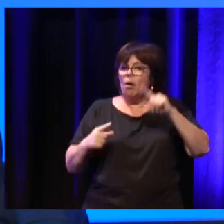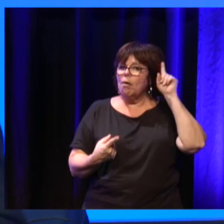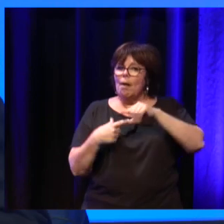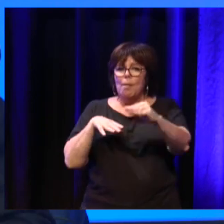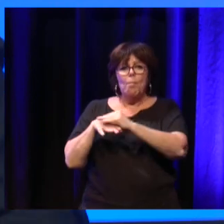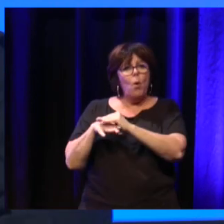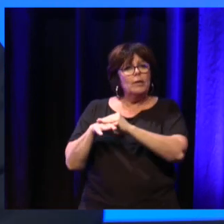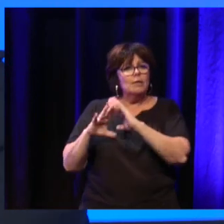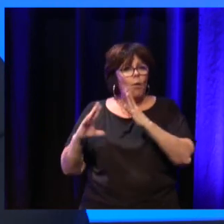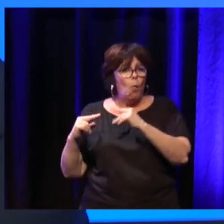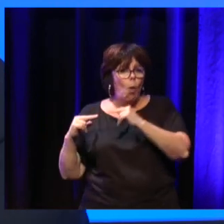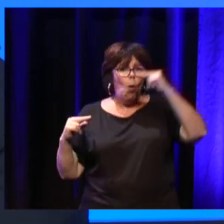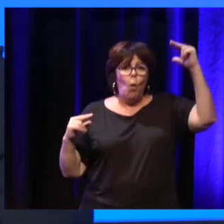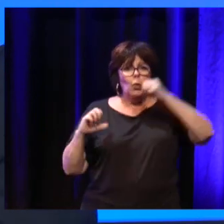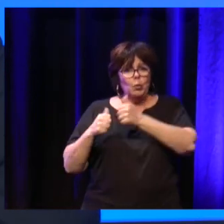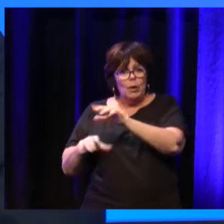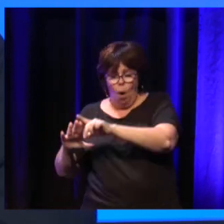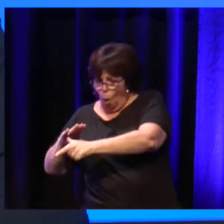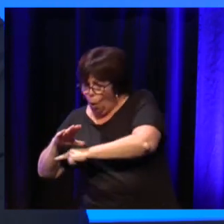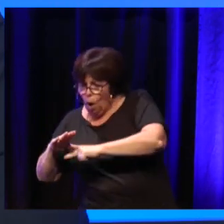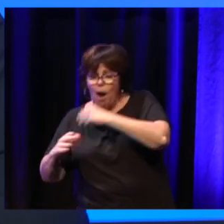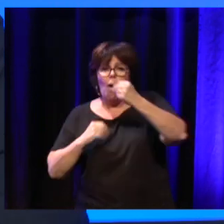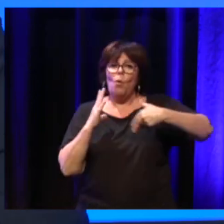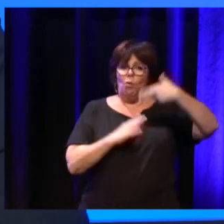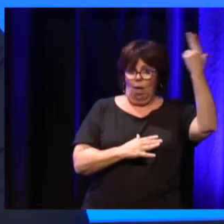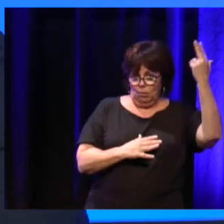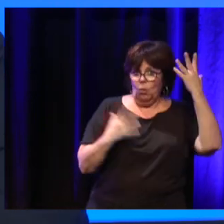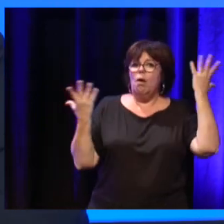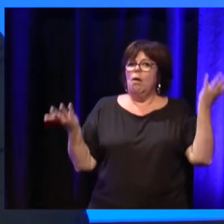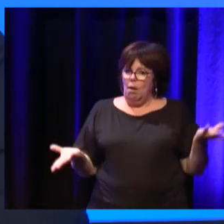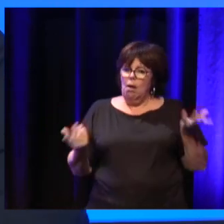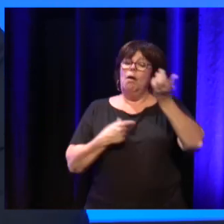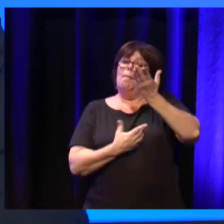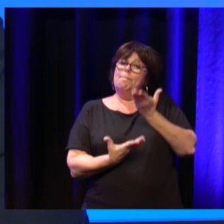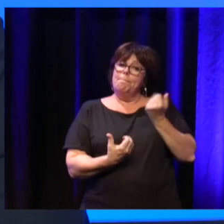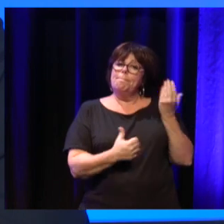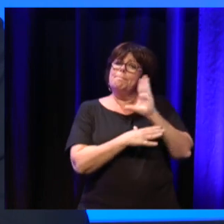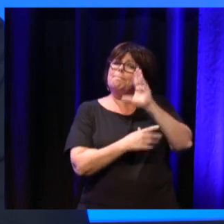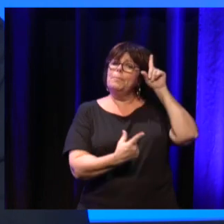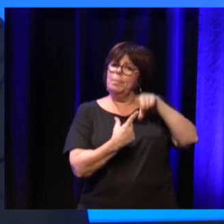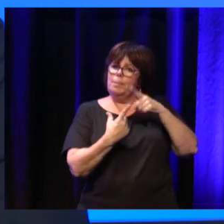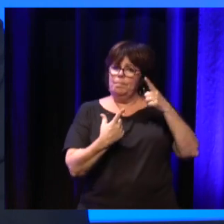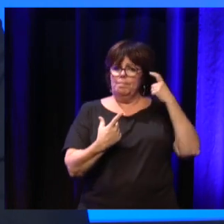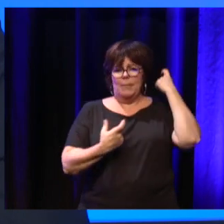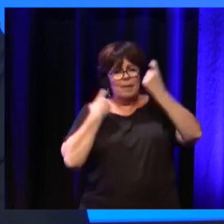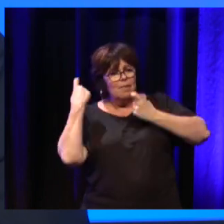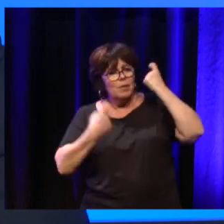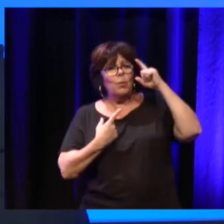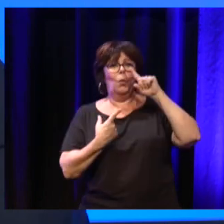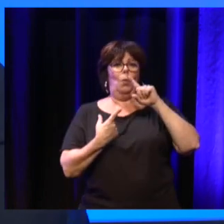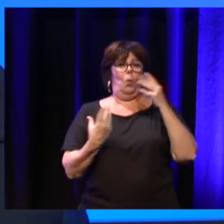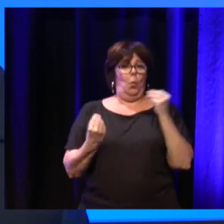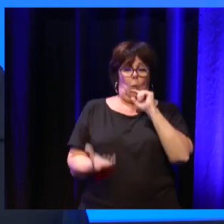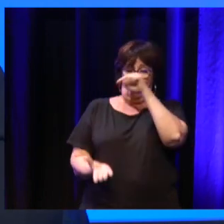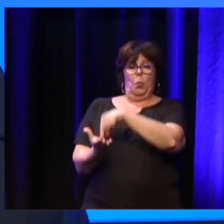commencer par une expérimentation qu'on mène à l'espace national de réflexion éthique sur les maladies neuroévolutives à Nice